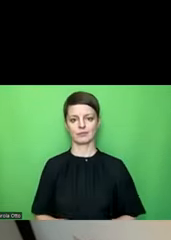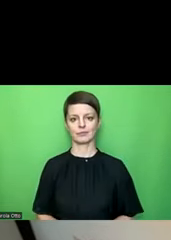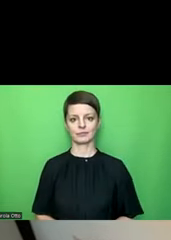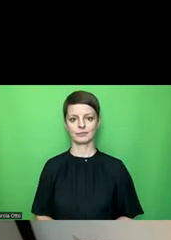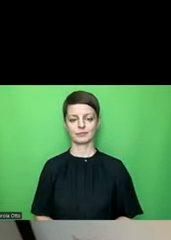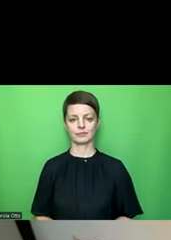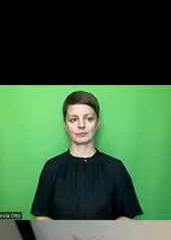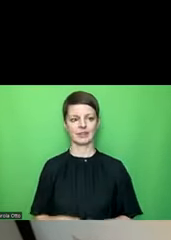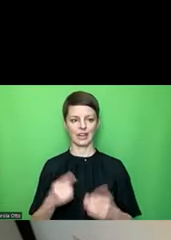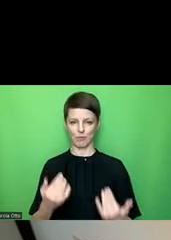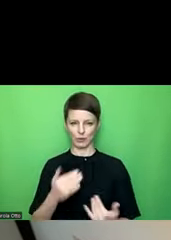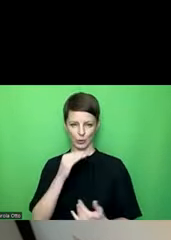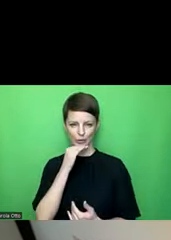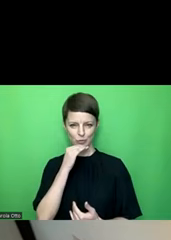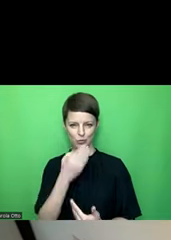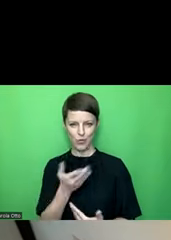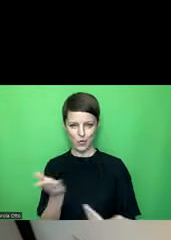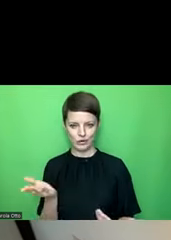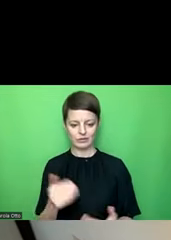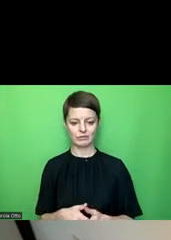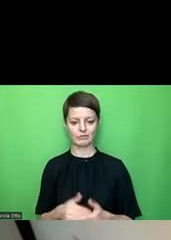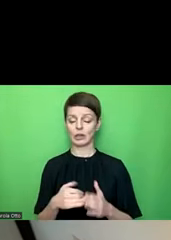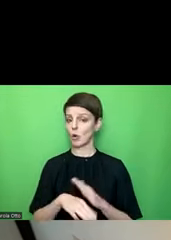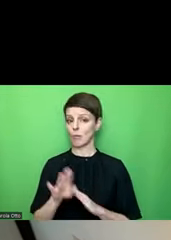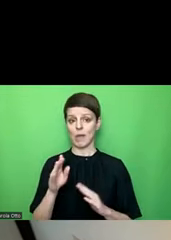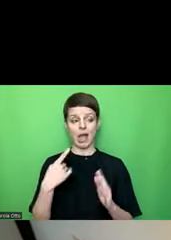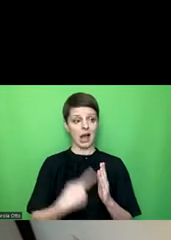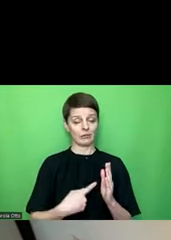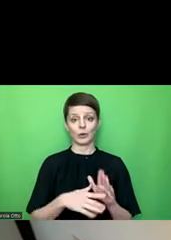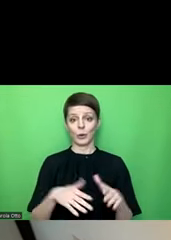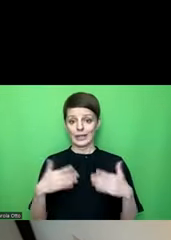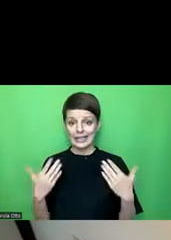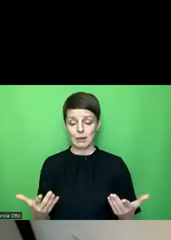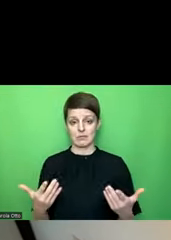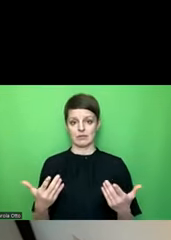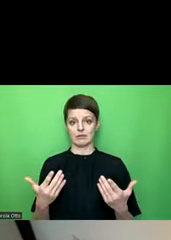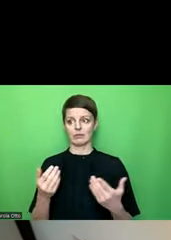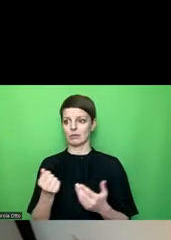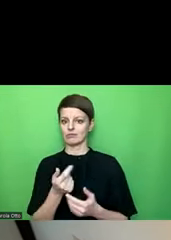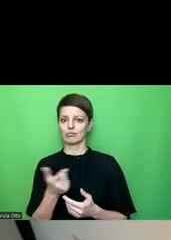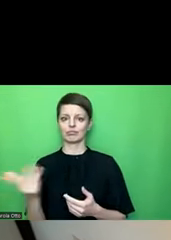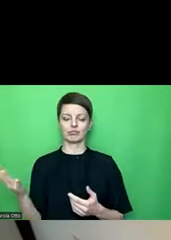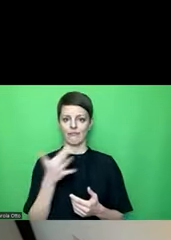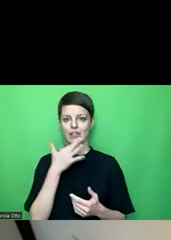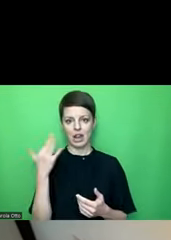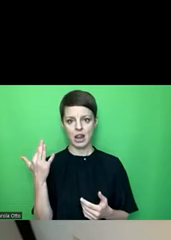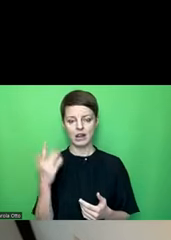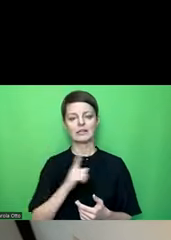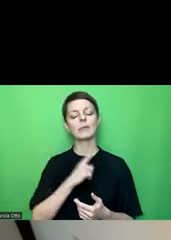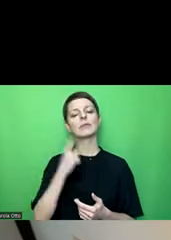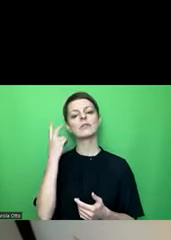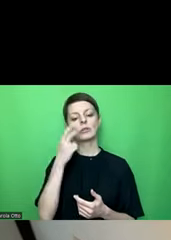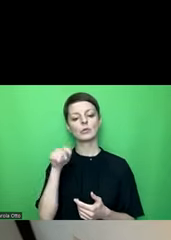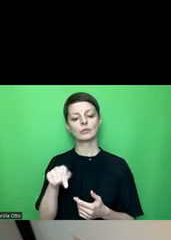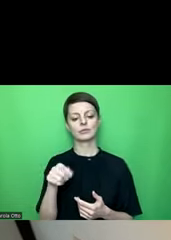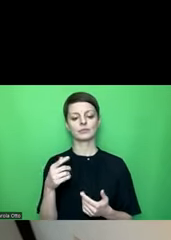Ich glaube, das reicht jetzt mal. Es gibt noch viel mehr Anforderungen oder noch einige weitere. Ich habe mal versucht, mich jetzt auf